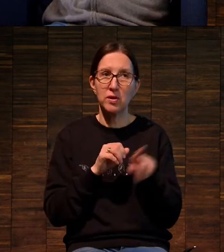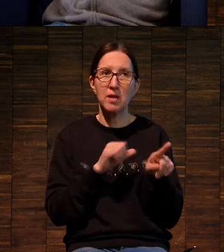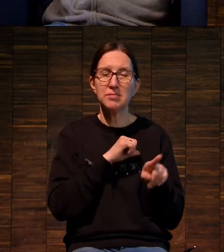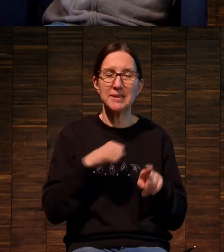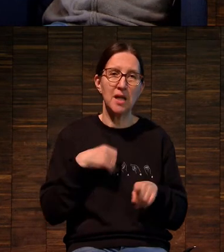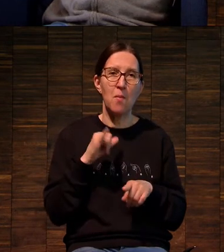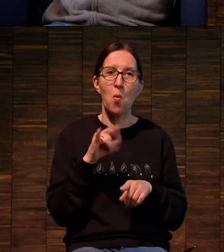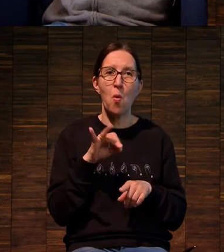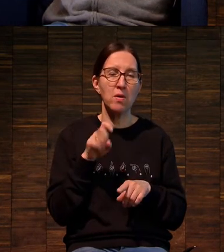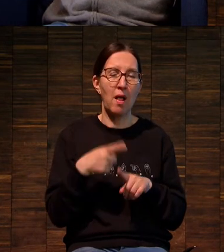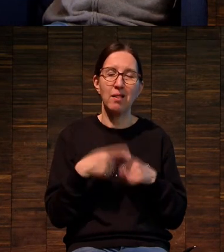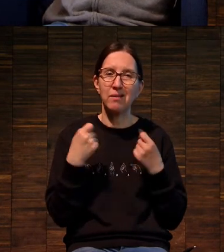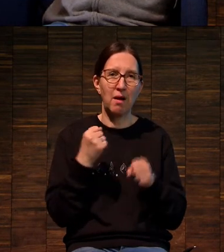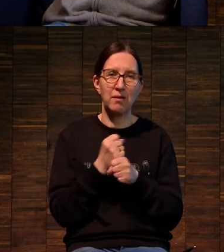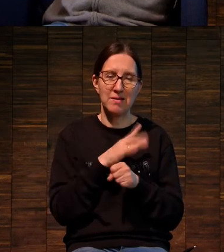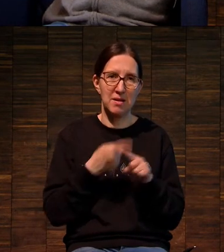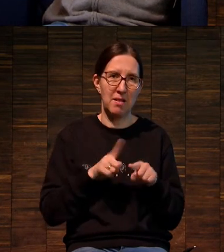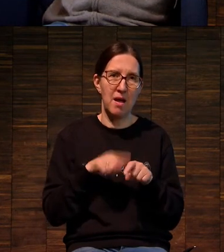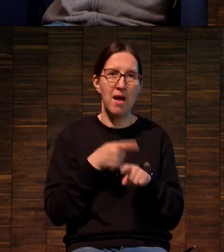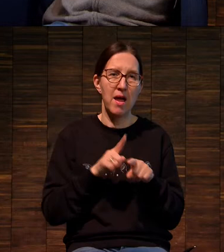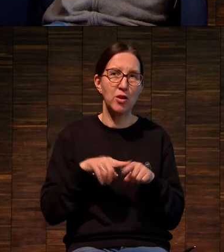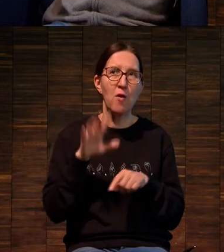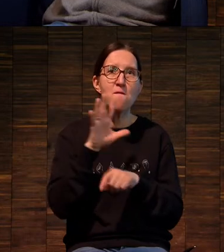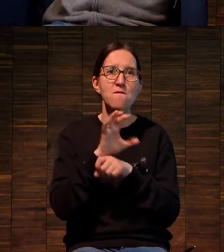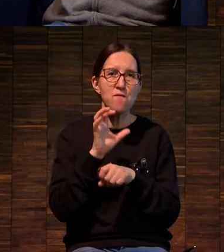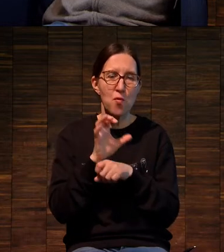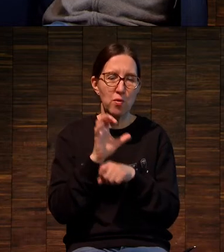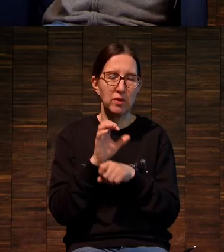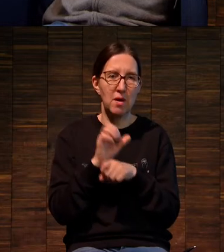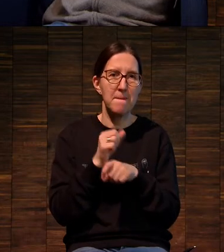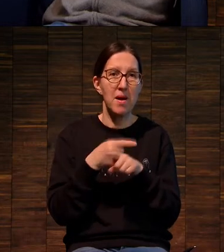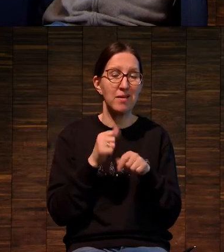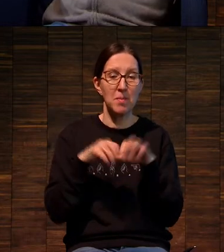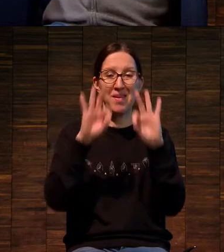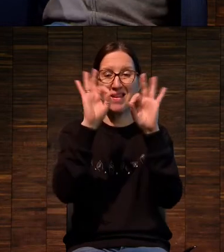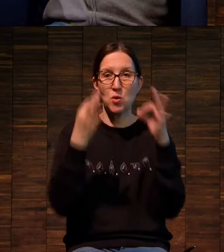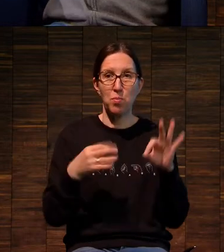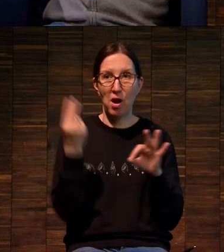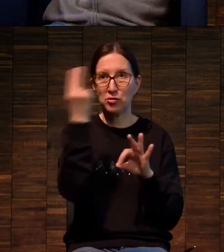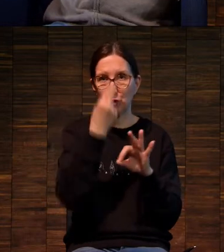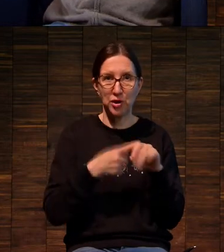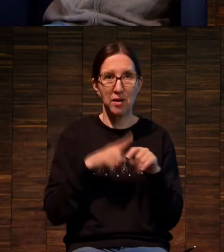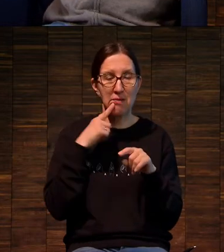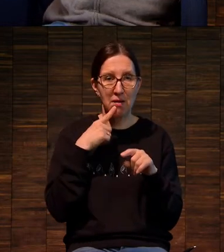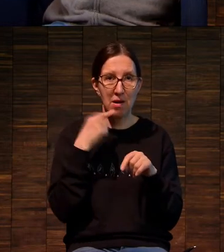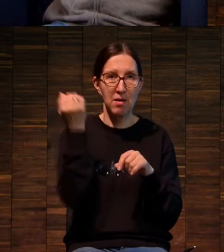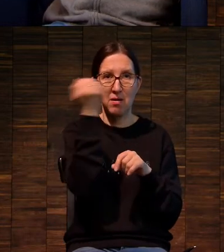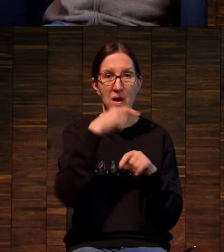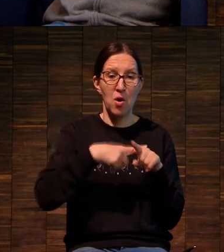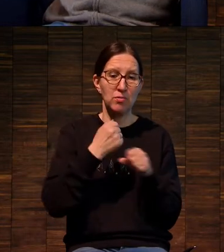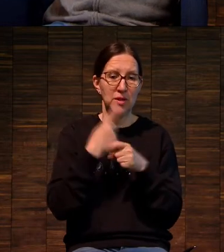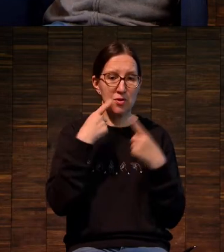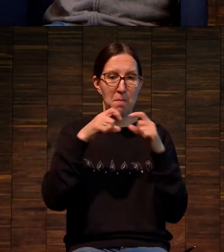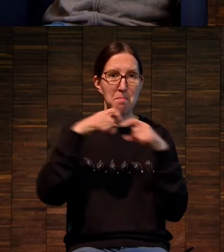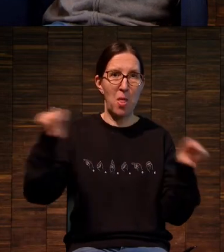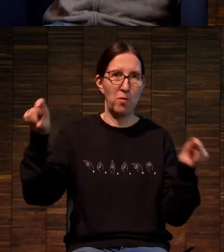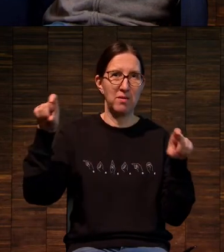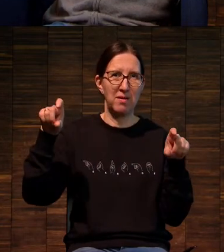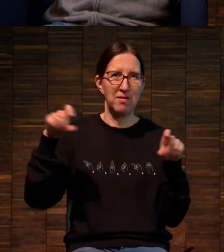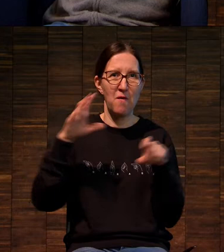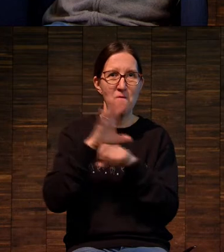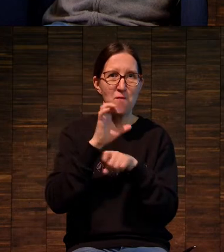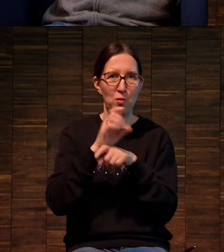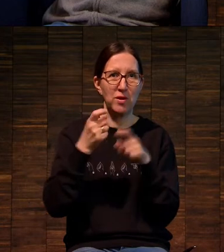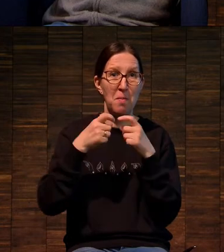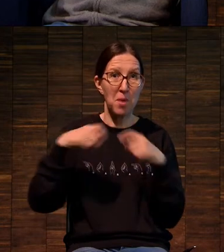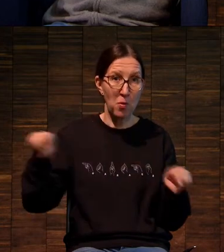не рисовал вот эти вот формы, это фотоспособом выконтращивалось изображение, это он держит в руках фотопленку. Которая при